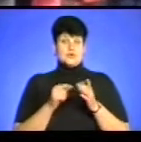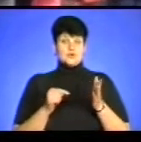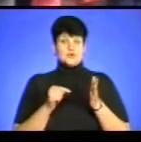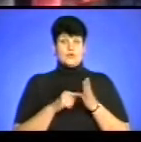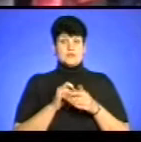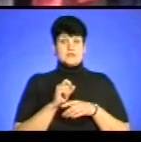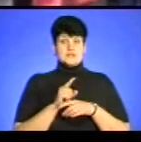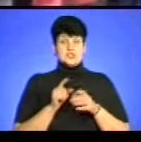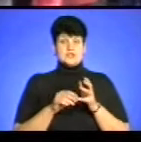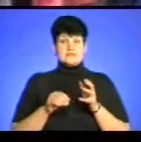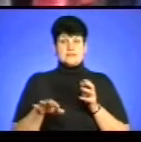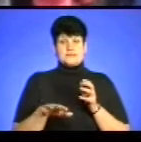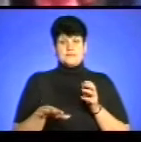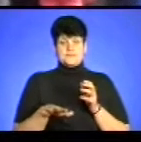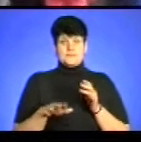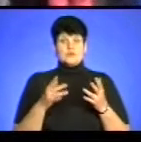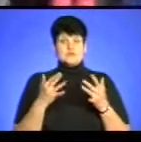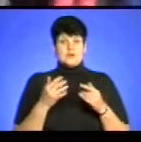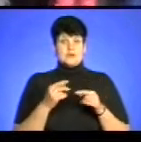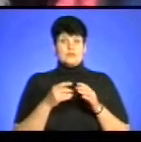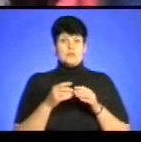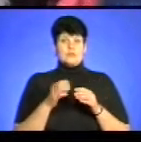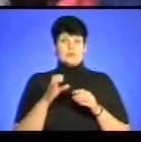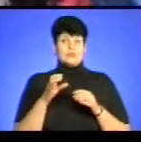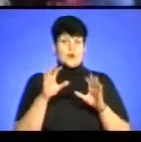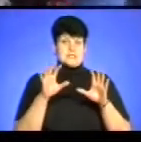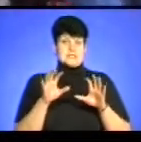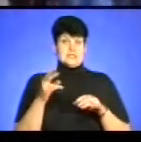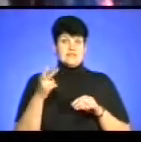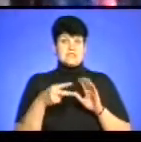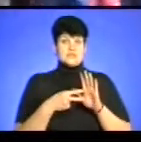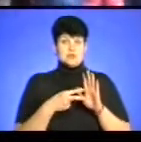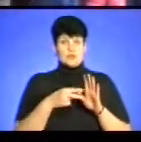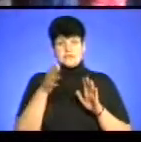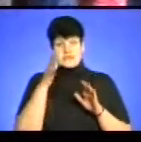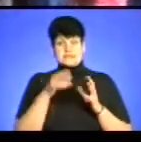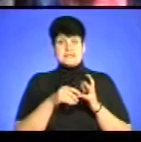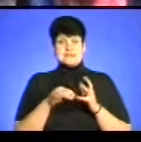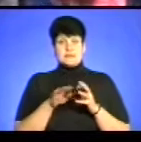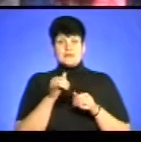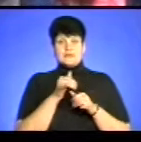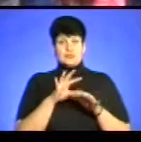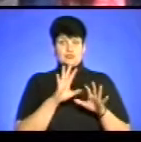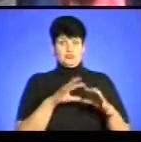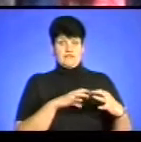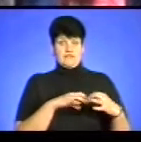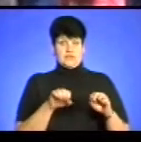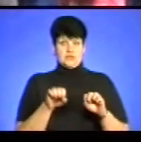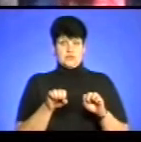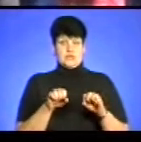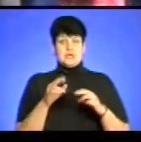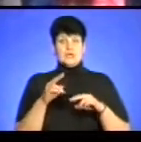призначення цієї земельної ділянки, оскільки по статті 27 освітянські землі не підлягають вилученню і